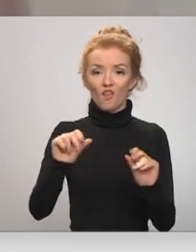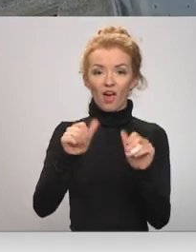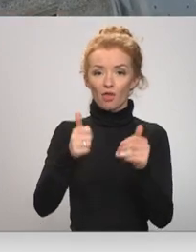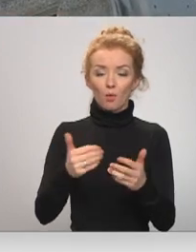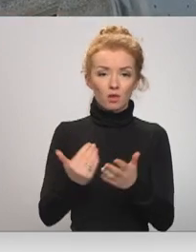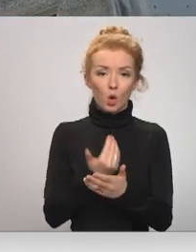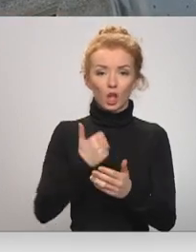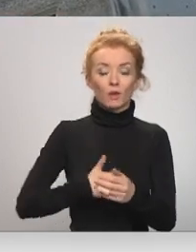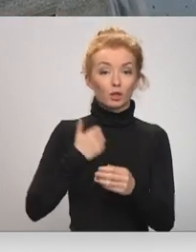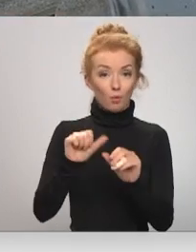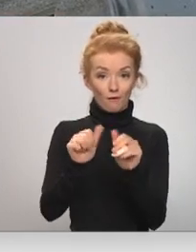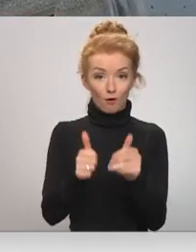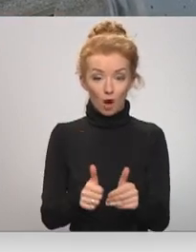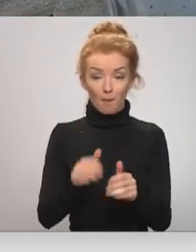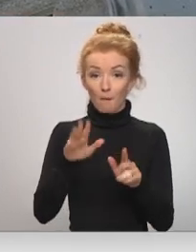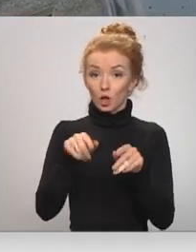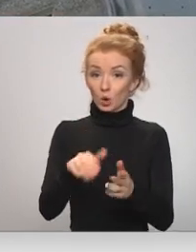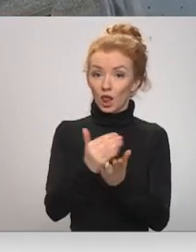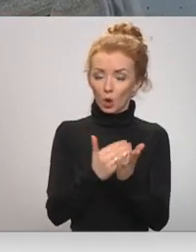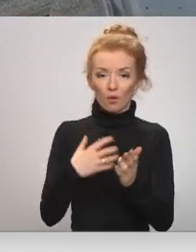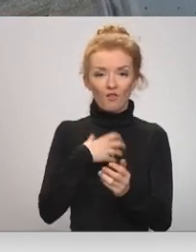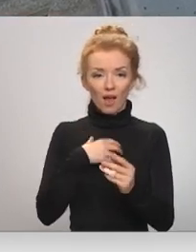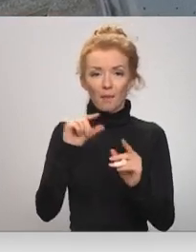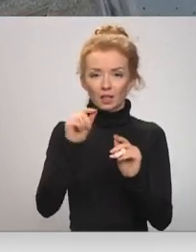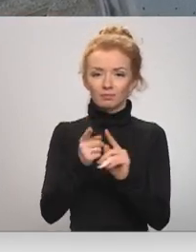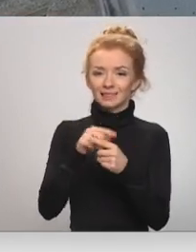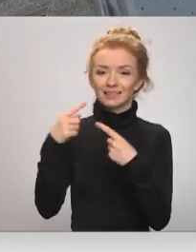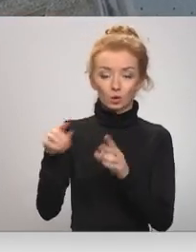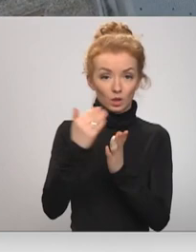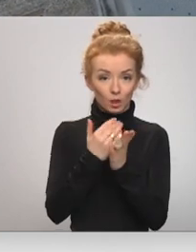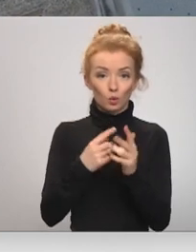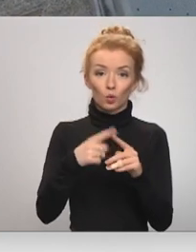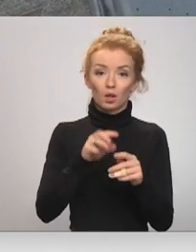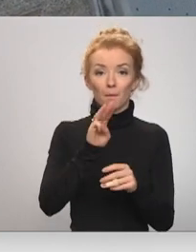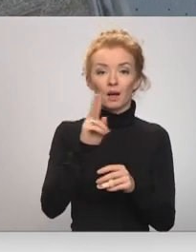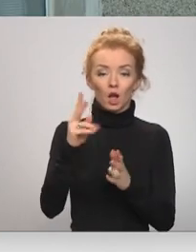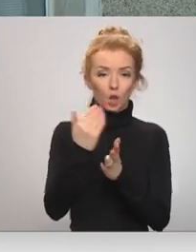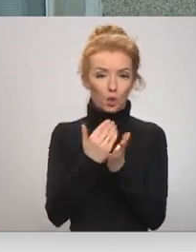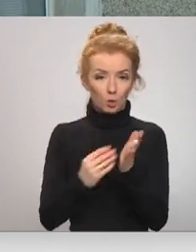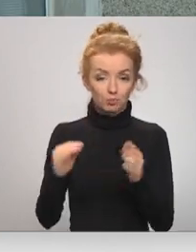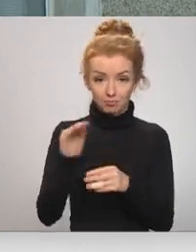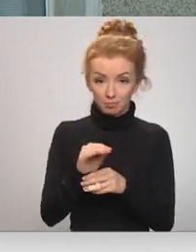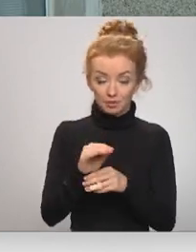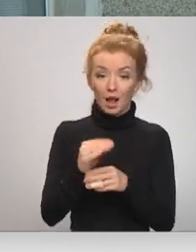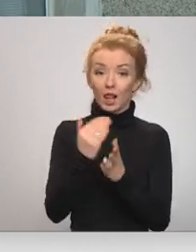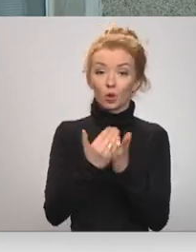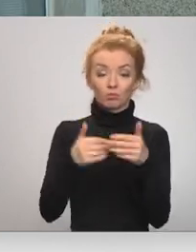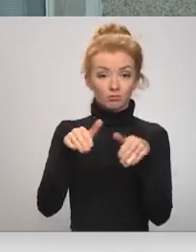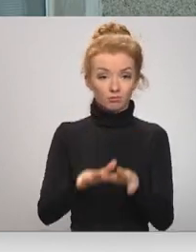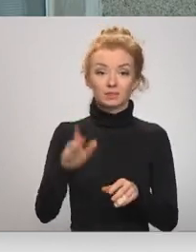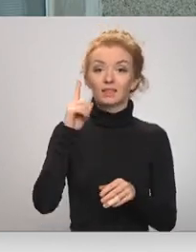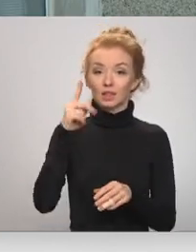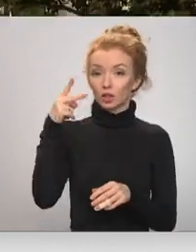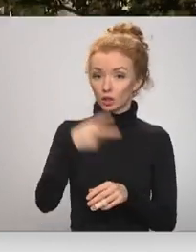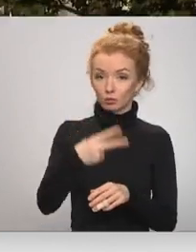formas. Saistībā ar jauno likumu vēl nepieciešam grozīm citos likumos un ministru kabinete noteikumi. Tāpēc likums tāsies spēkā tikai